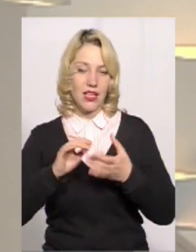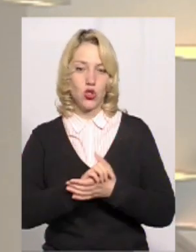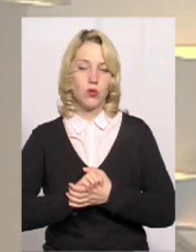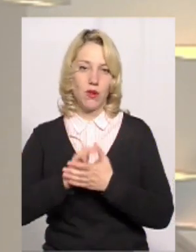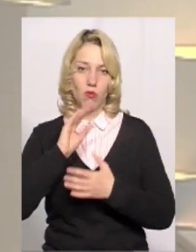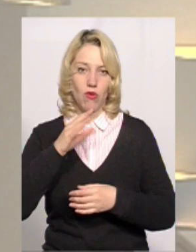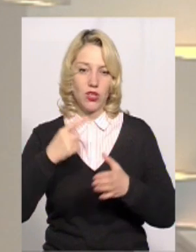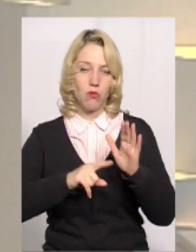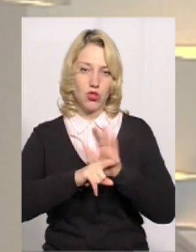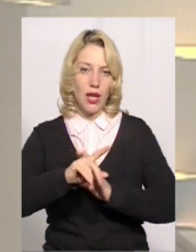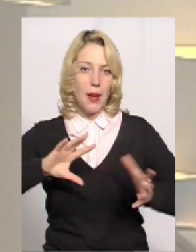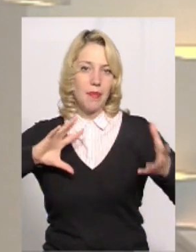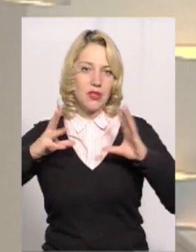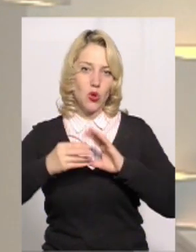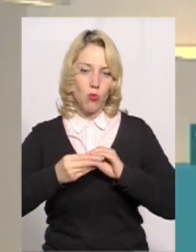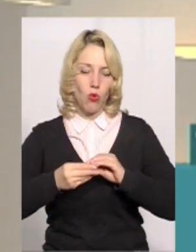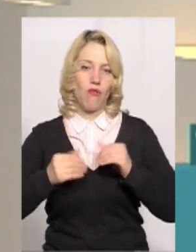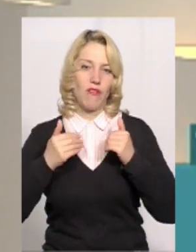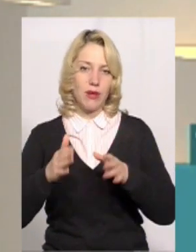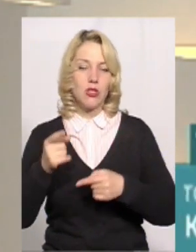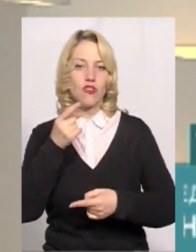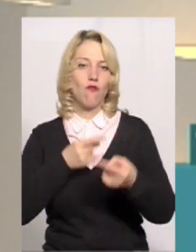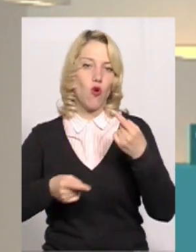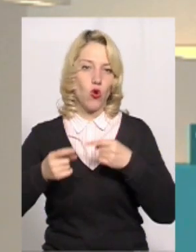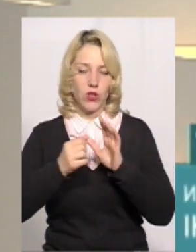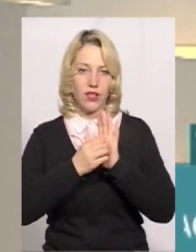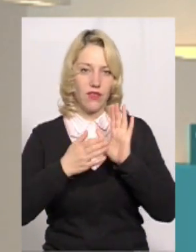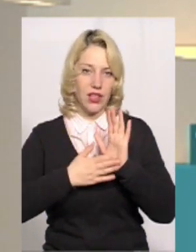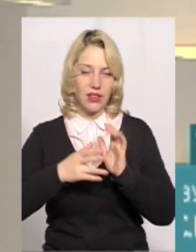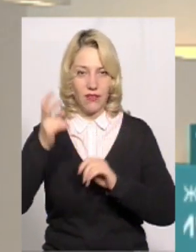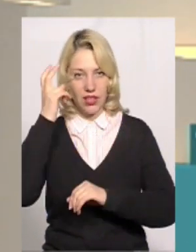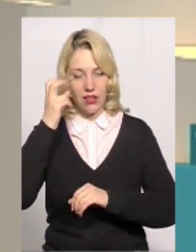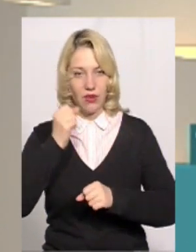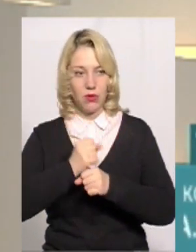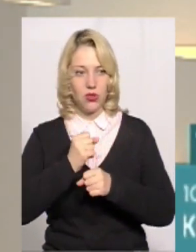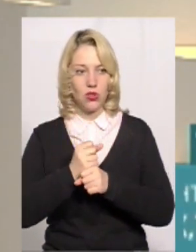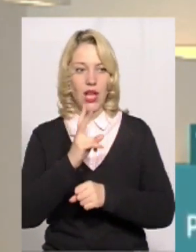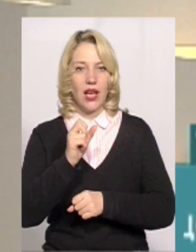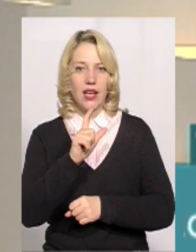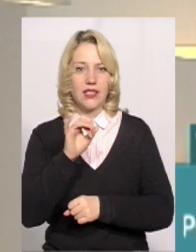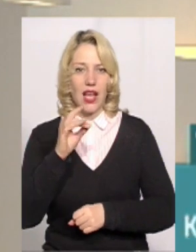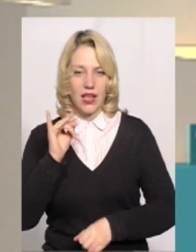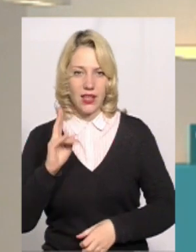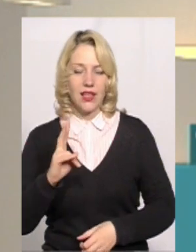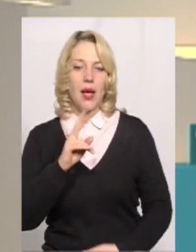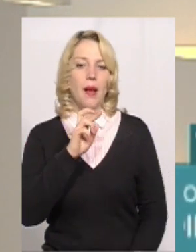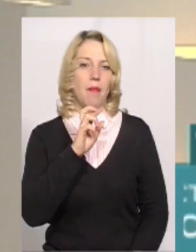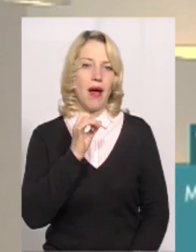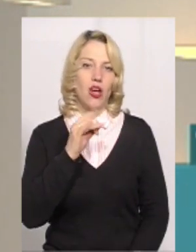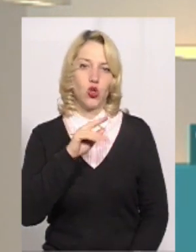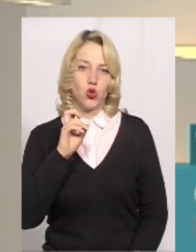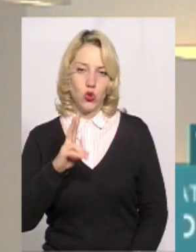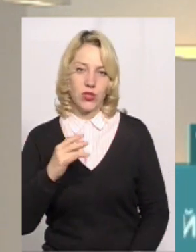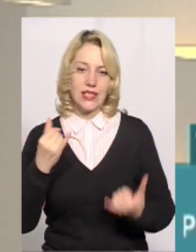розпочався вже підсумковий випуск зворотнього відліку. У студії в Києві працює Павло Казарін та Мирослава Барчук.